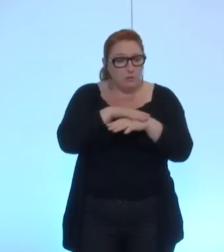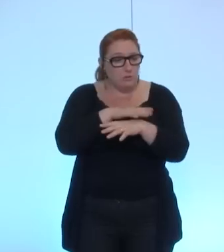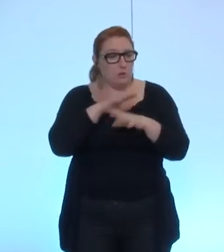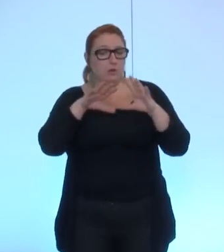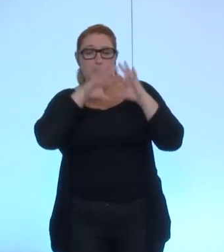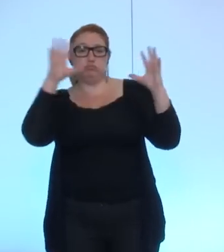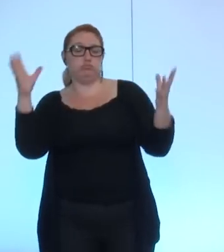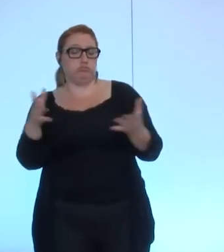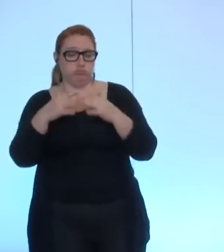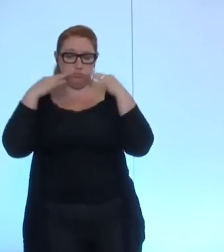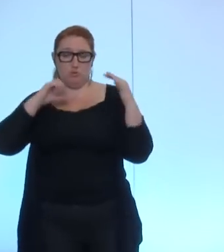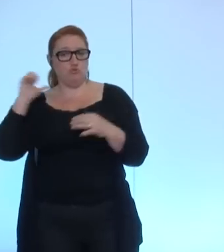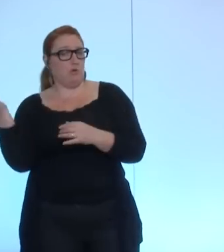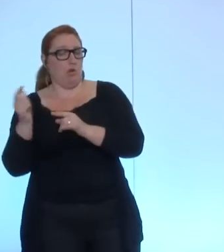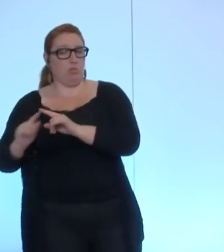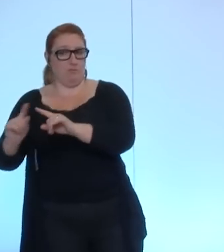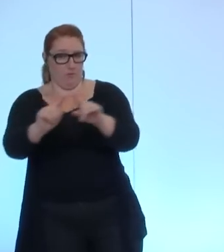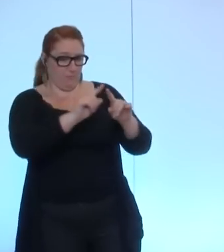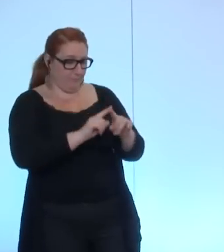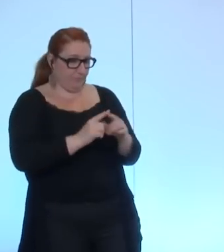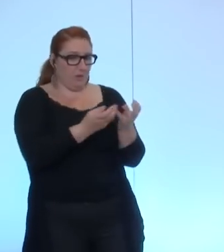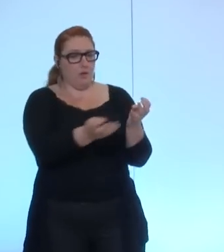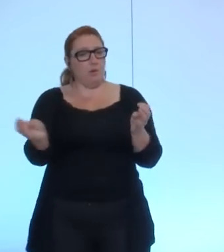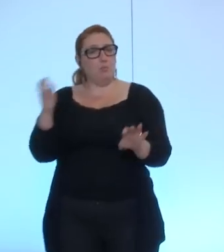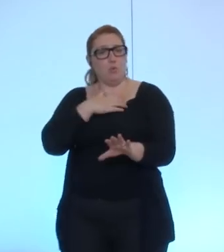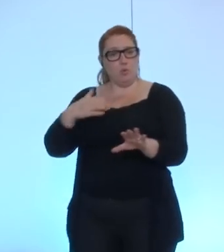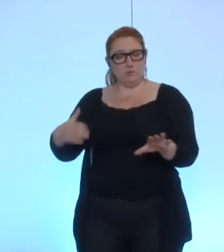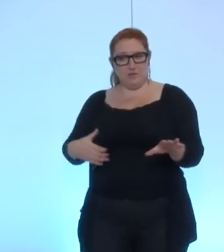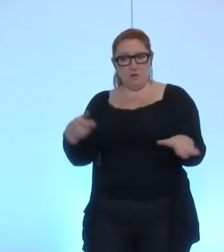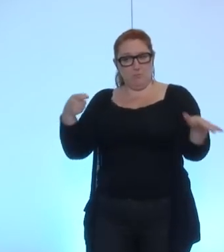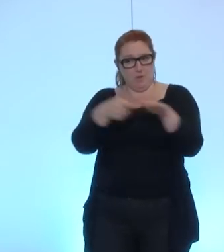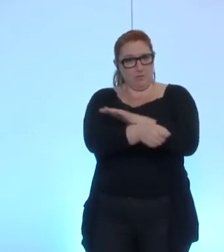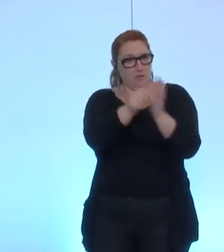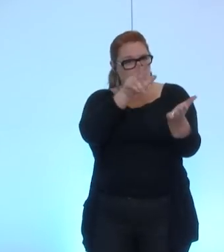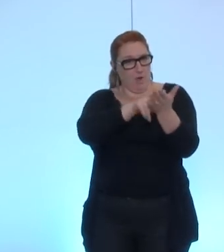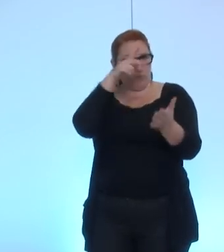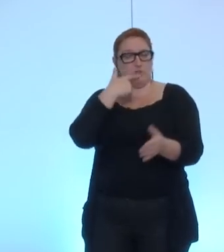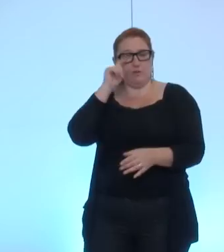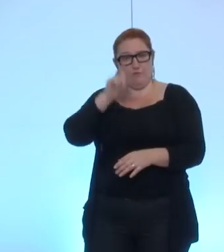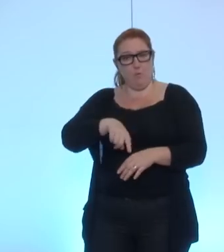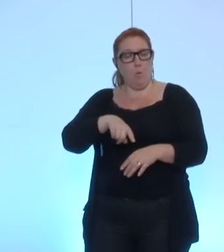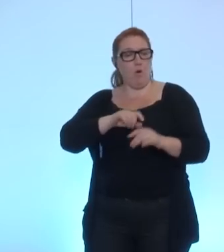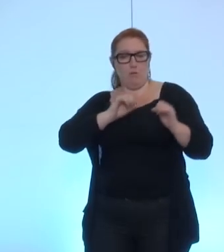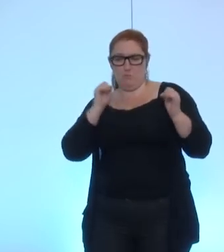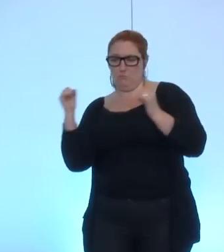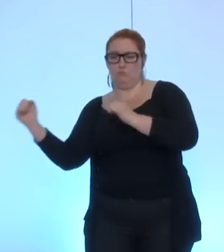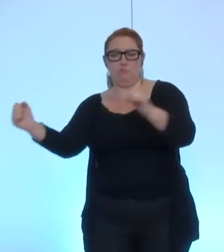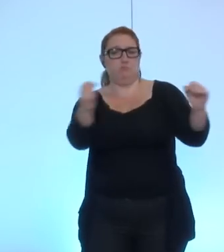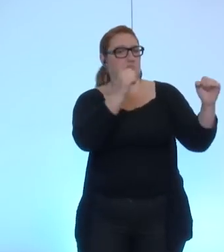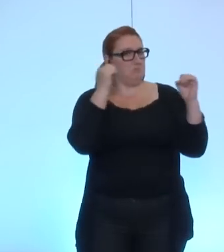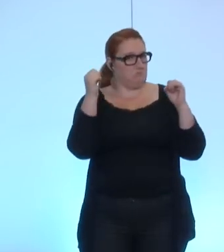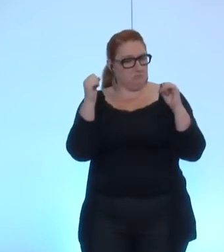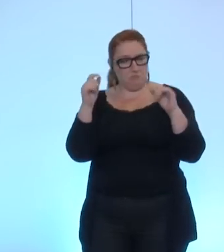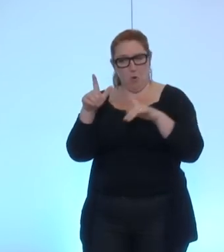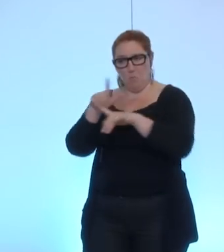du conseil approuve ses aides il convient d'obtenir un consensus respectant les convictions de chacun il est donc fondamental